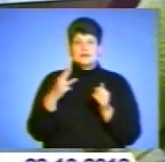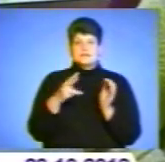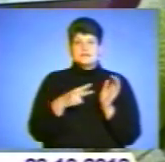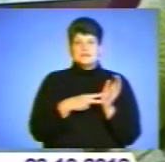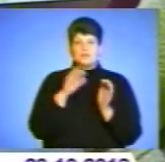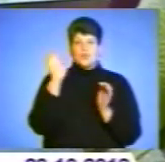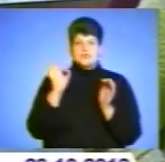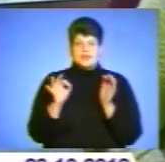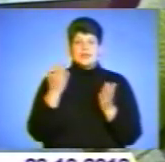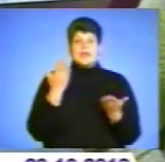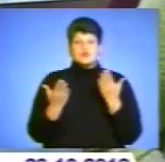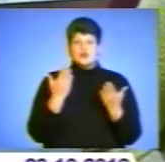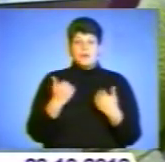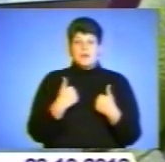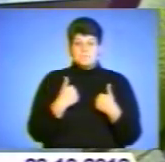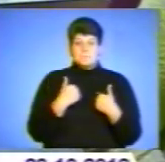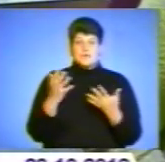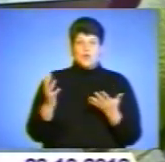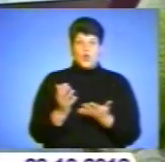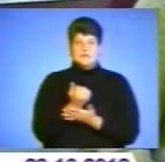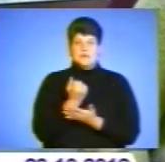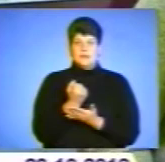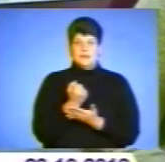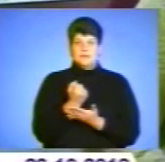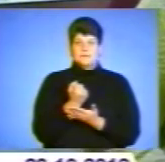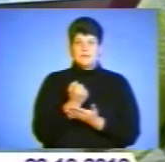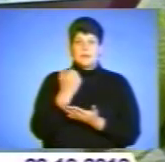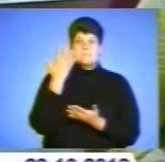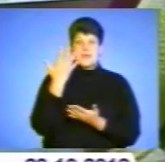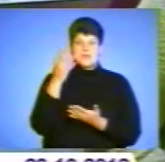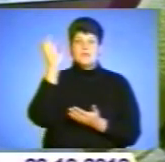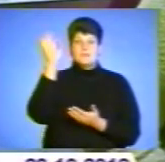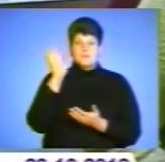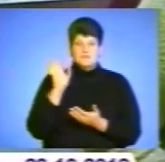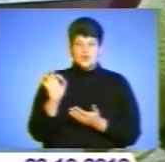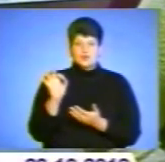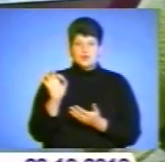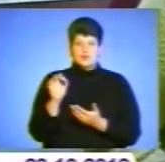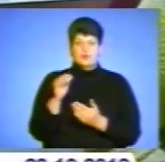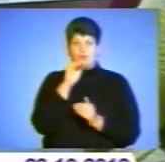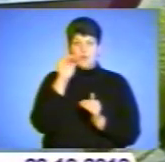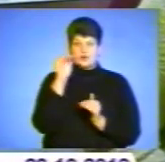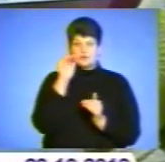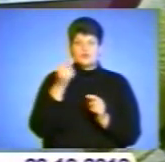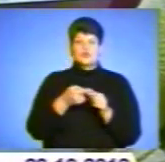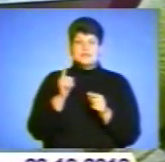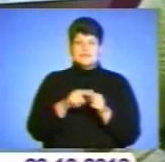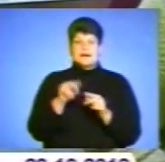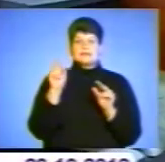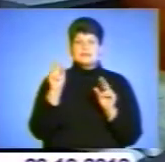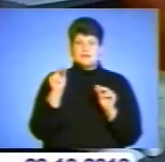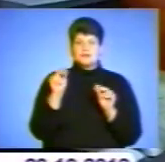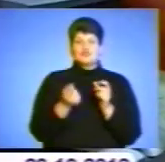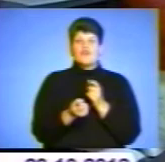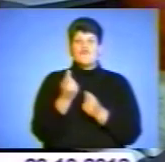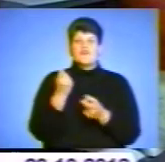Тобто, якщо би ми досягли 5-відсоткового позначки, то ця цифра щодо